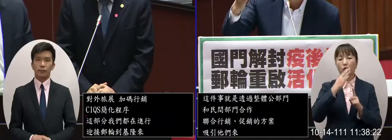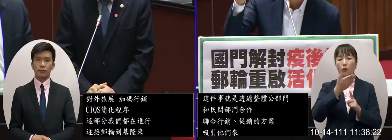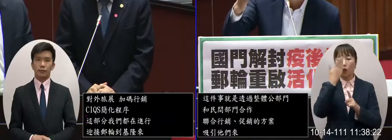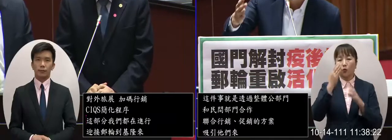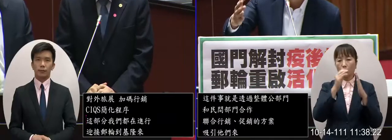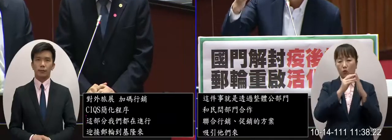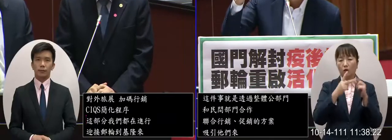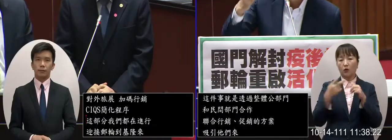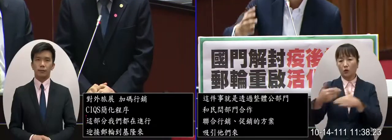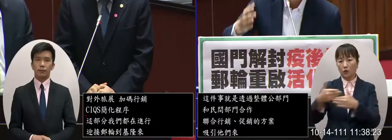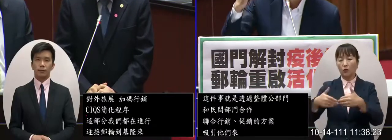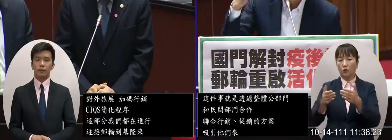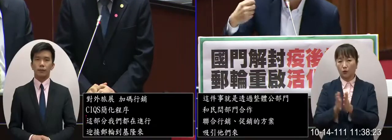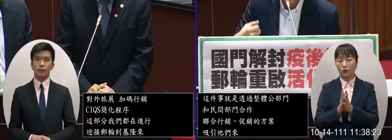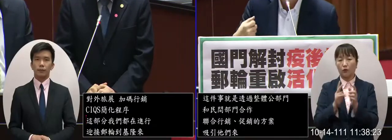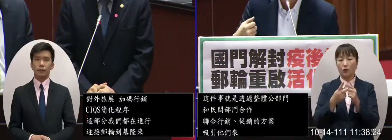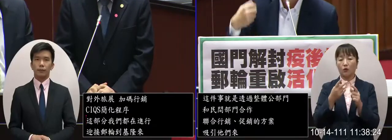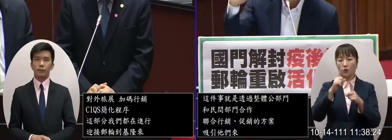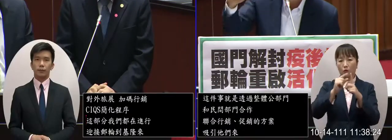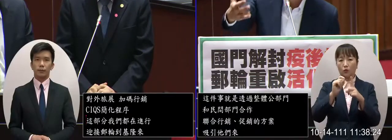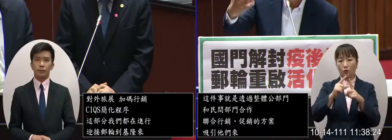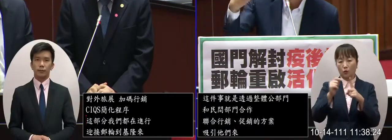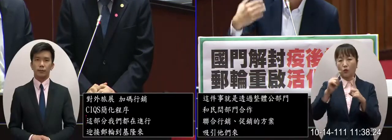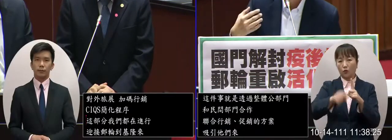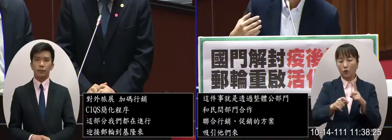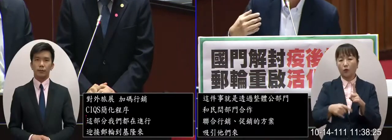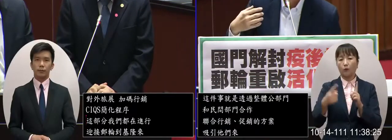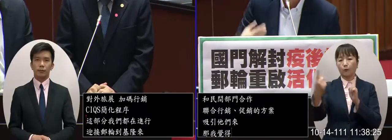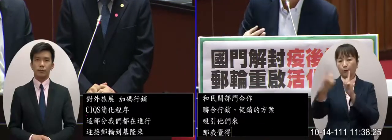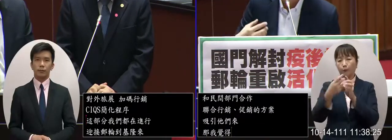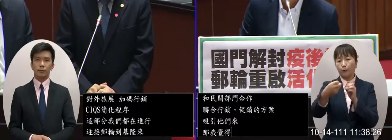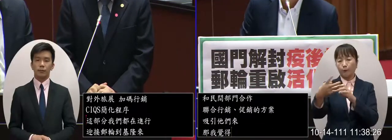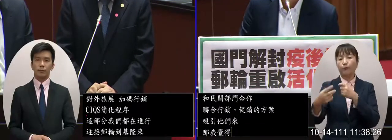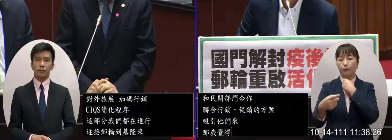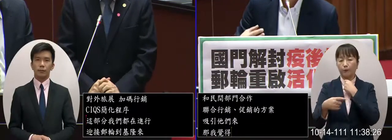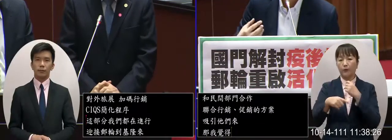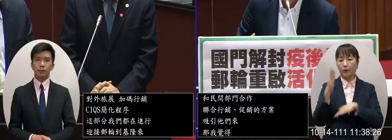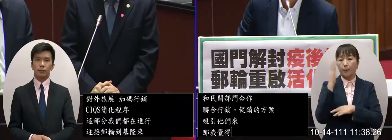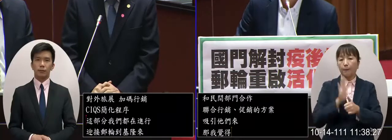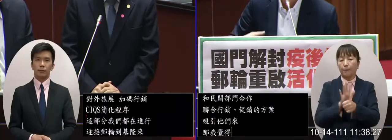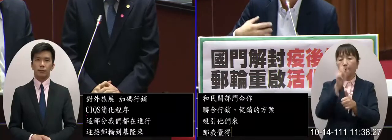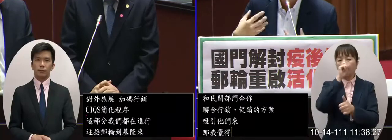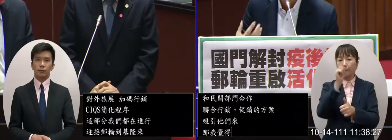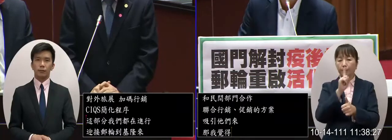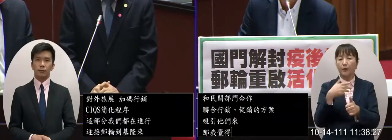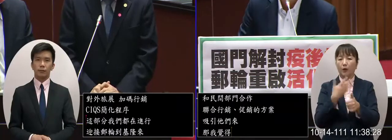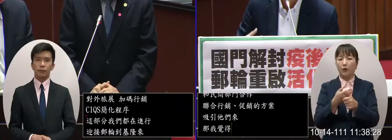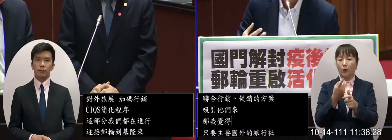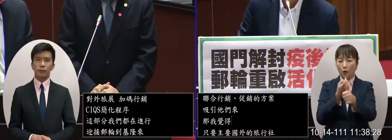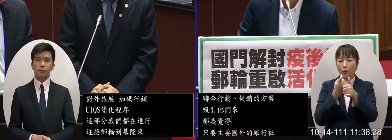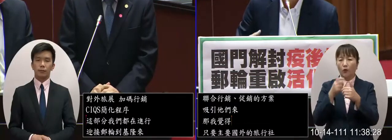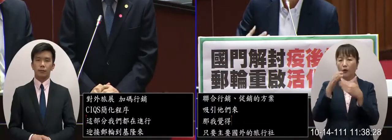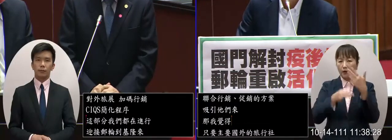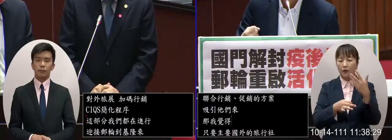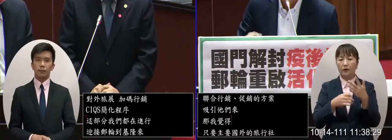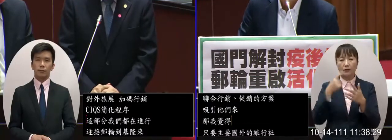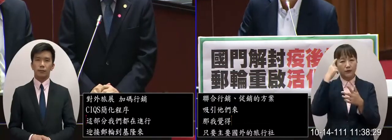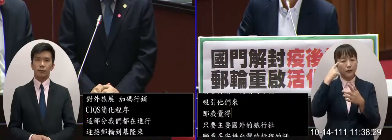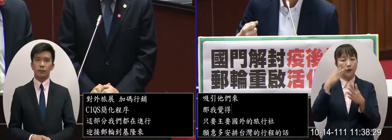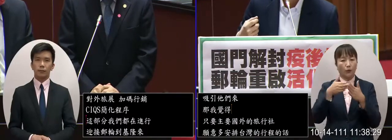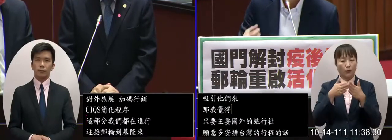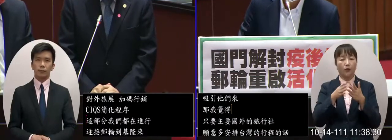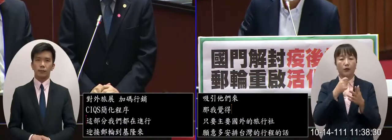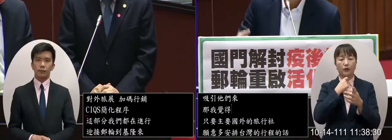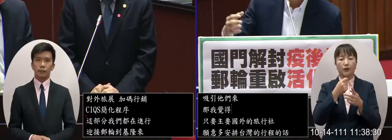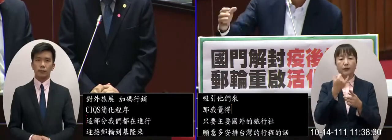觀光局交通部還有我們的旅行社業者跟對方要談的那我們政府能做的就是提供他們更多的誘因讓他們有更好的